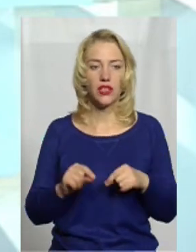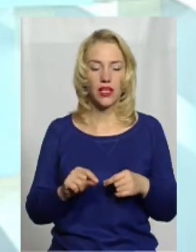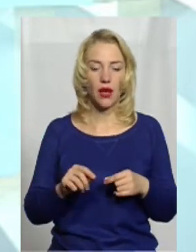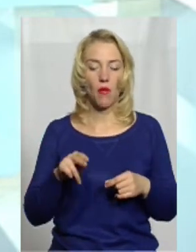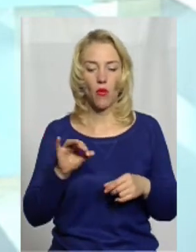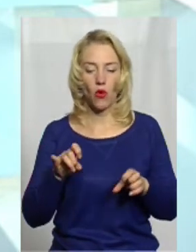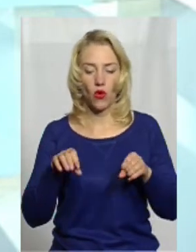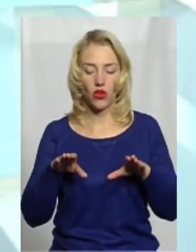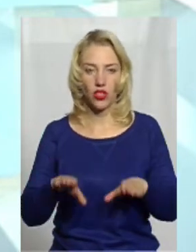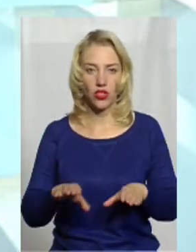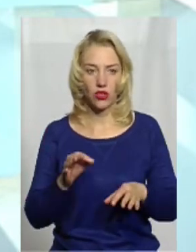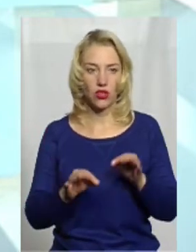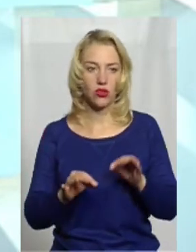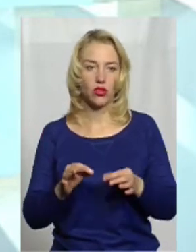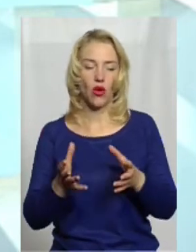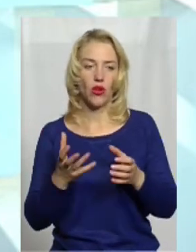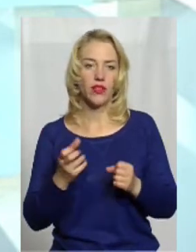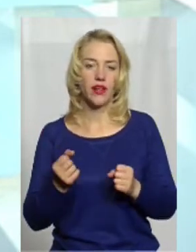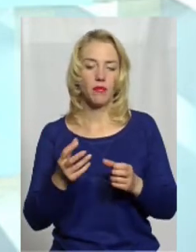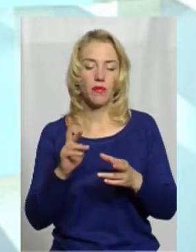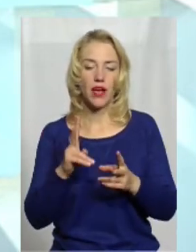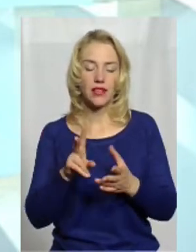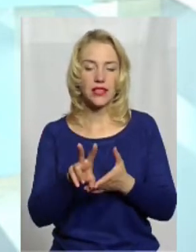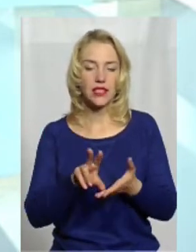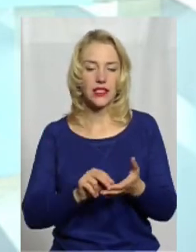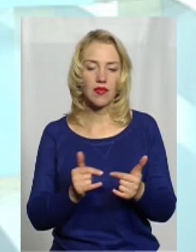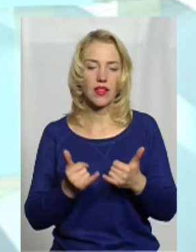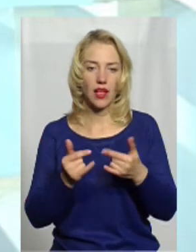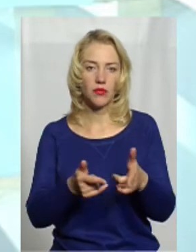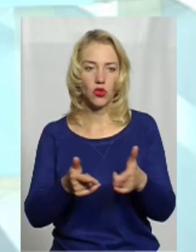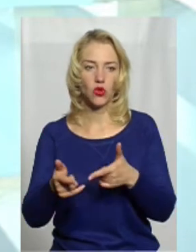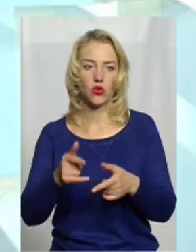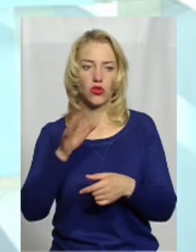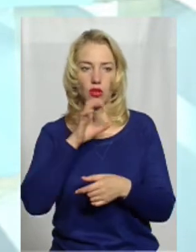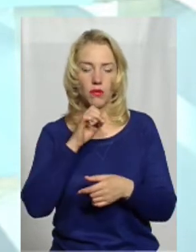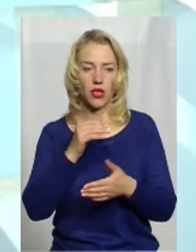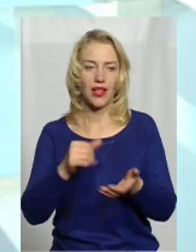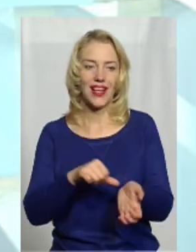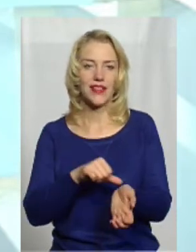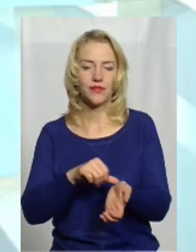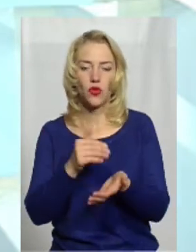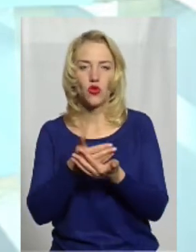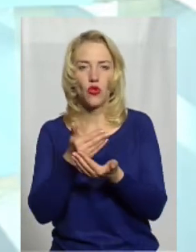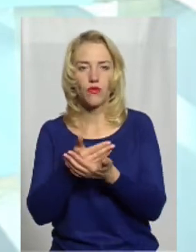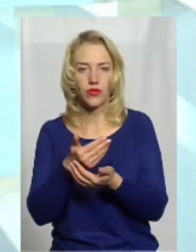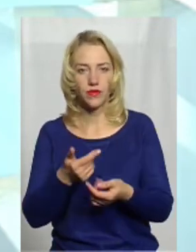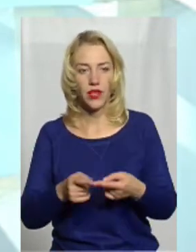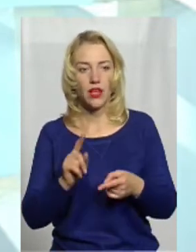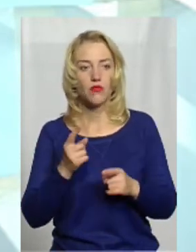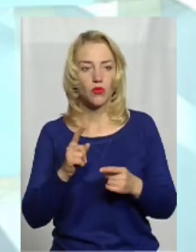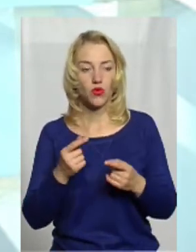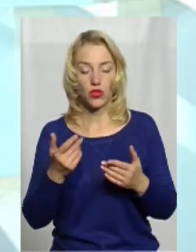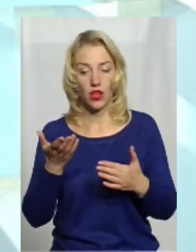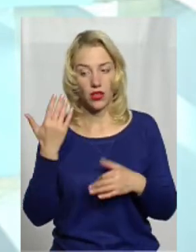отримуємо, як зразки для підготовки службових собак, нові наркотичні речовини. Оскільки раніше ми здебільшого